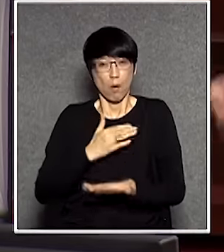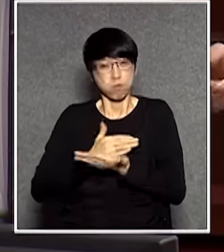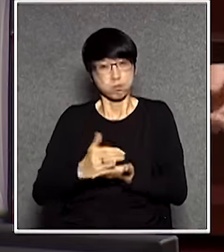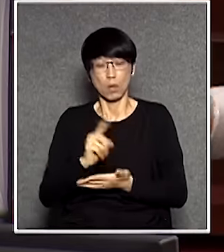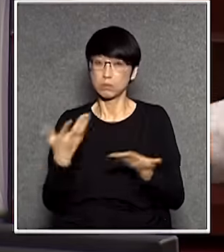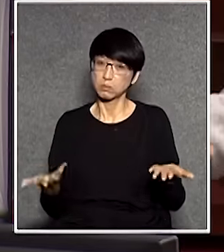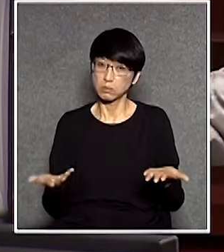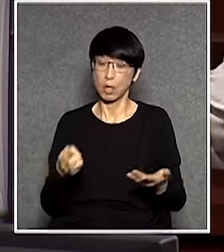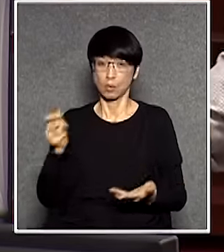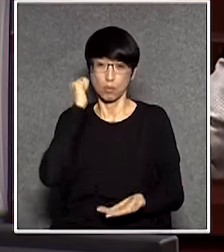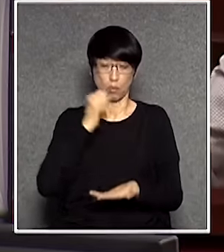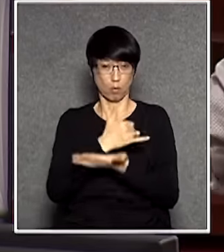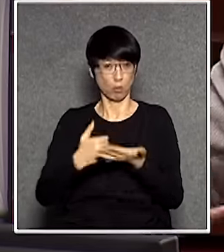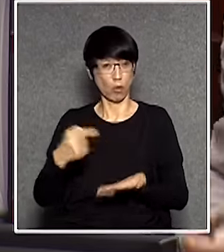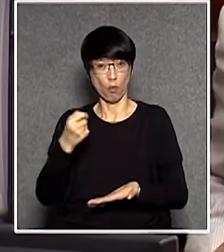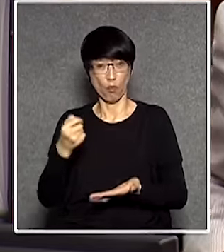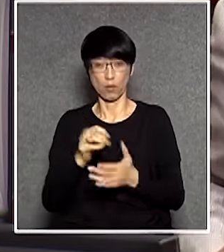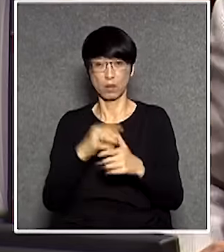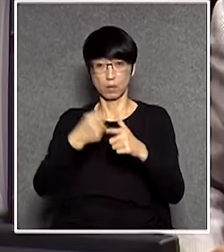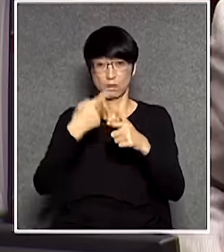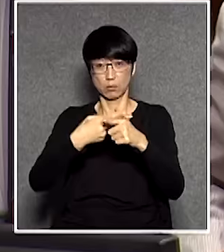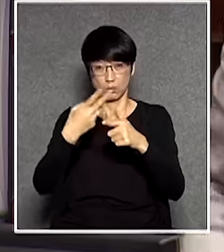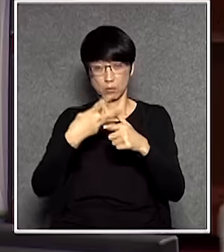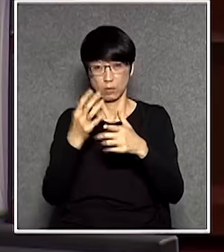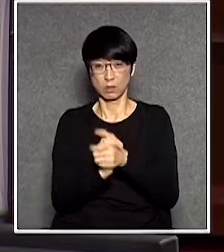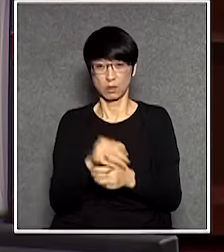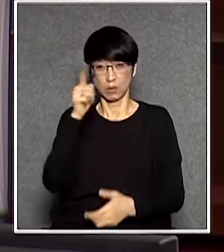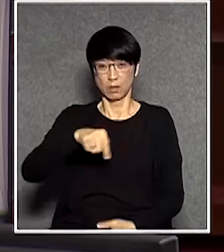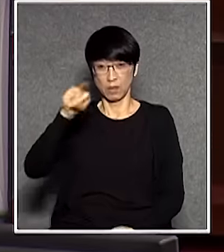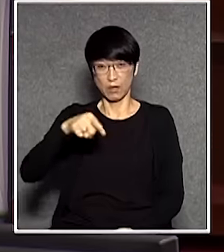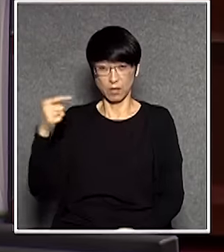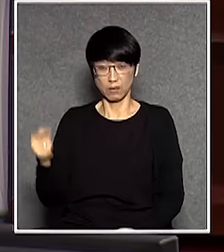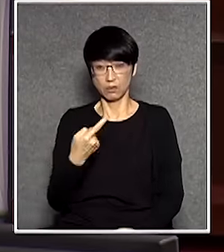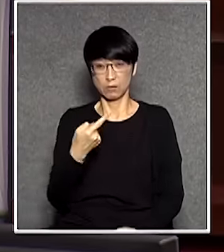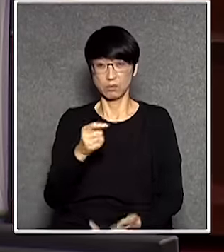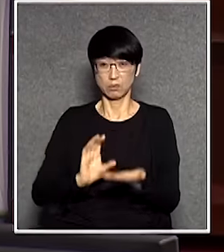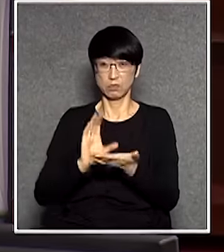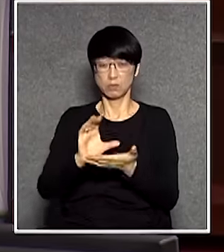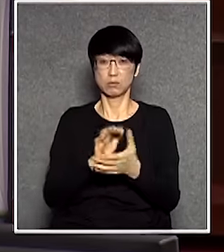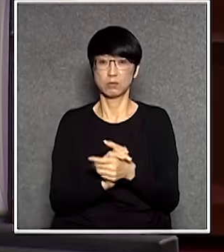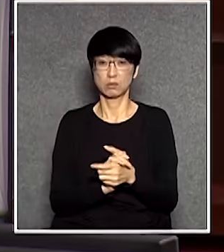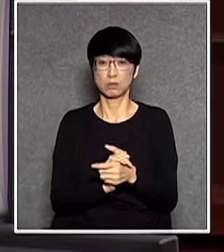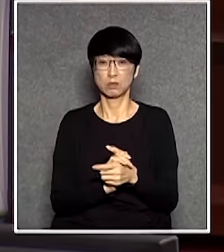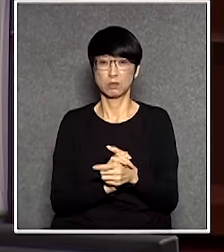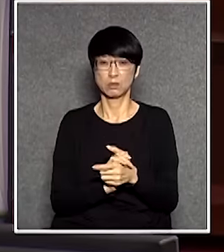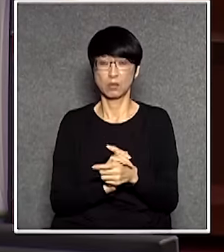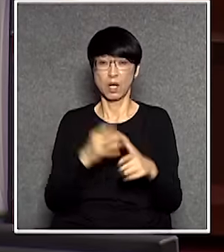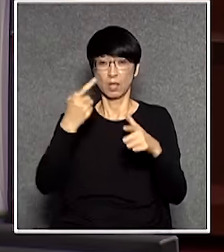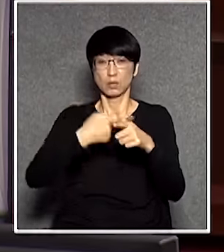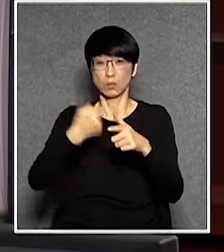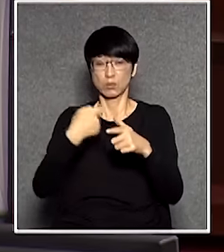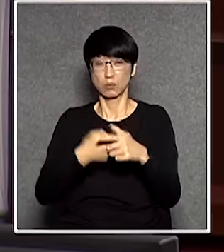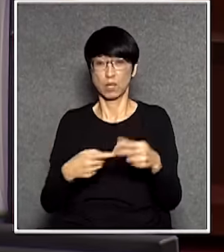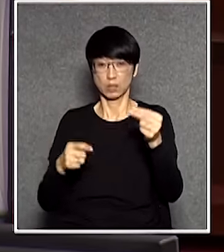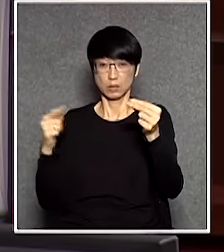他快要退休還有幾個月退休,就拿成千萬長縫然後每個月還要七萬元,好像八、七萬,